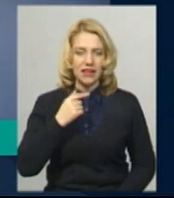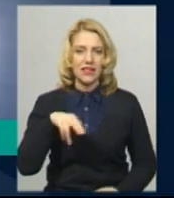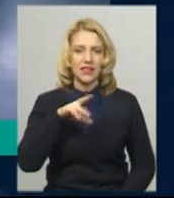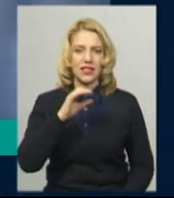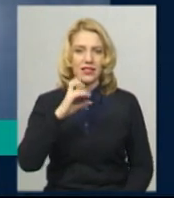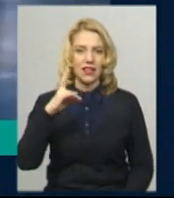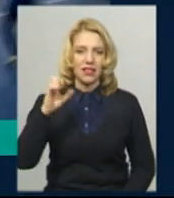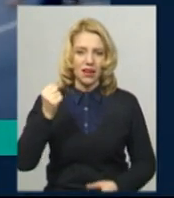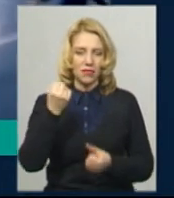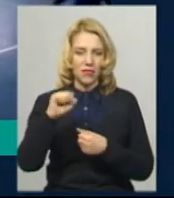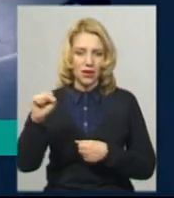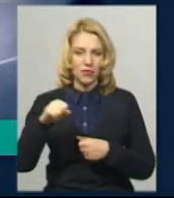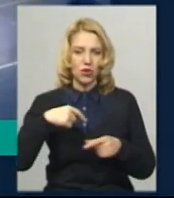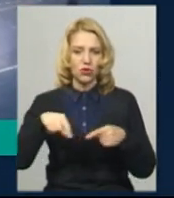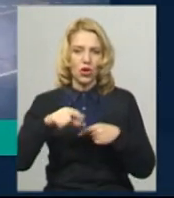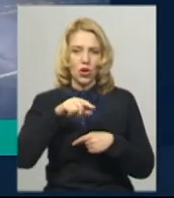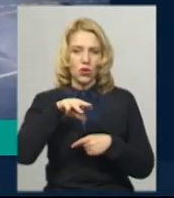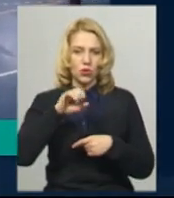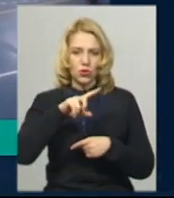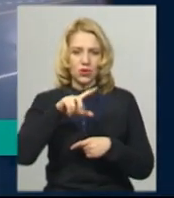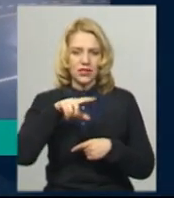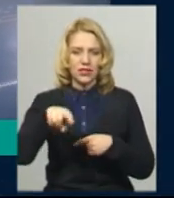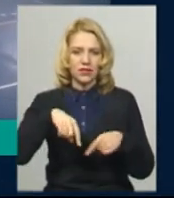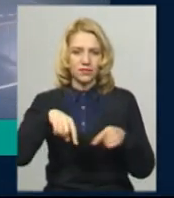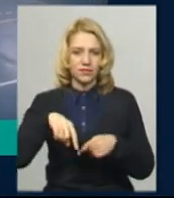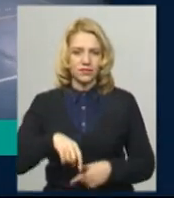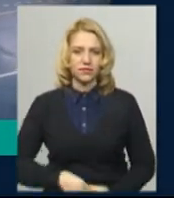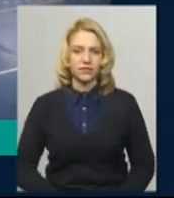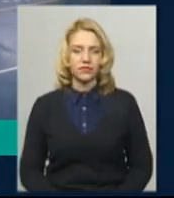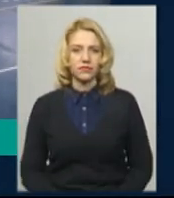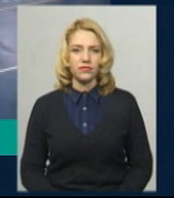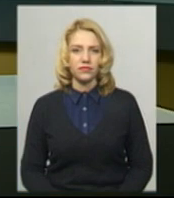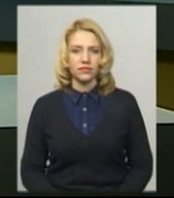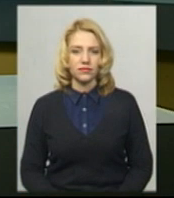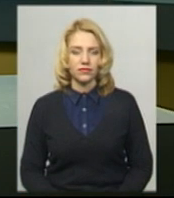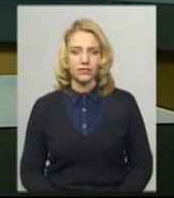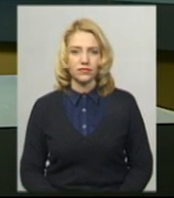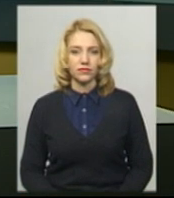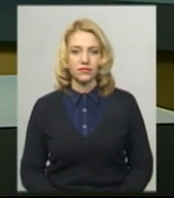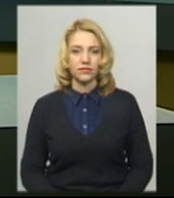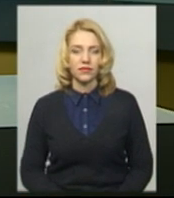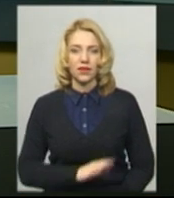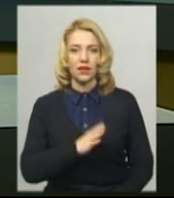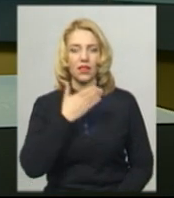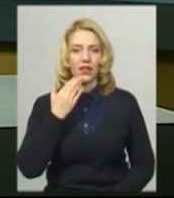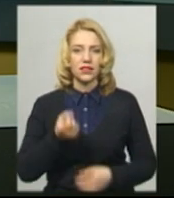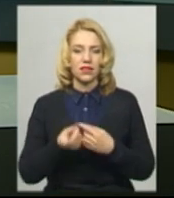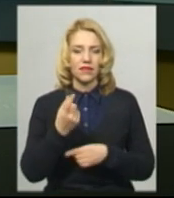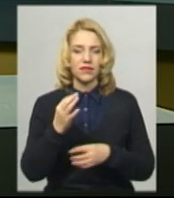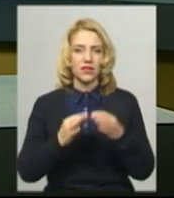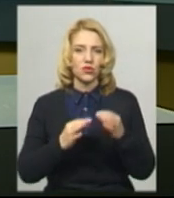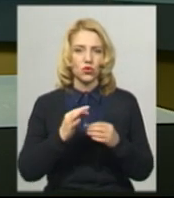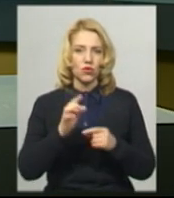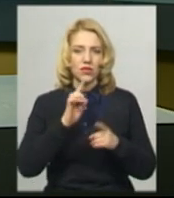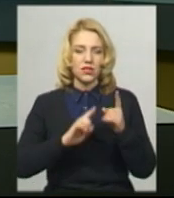у футзальному турнірі тренера Сотнійчука в Антонінах Красилівського району. Не з'явився на судове засідання